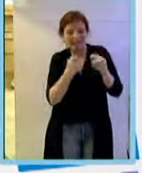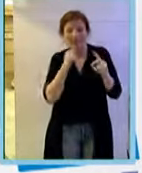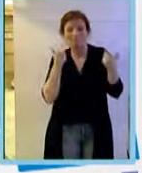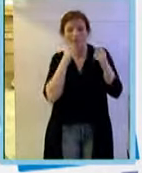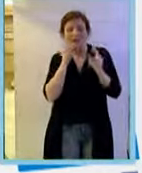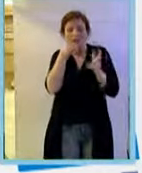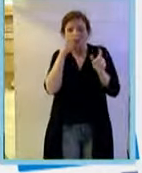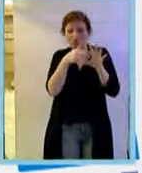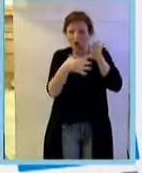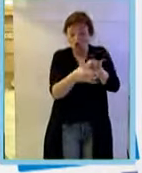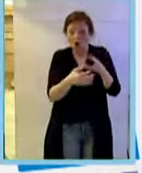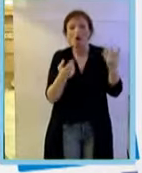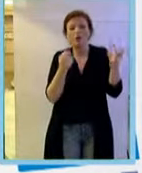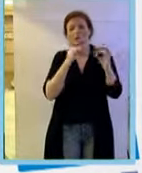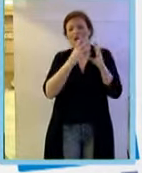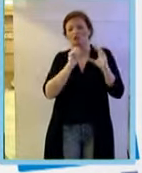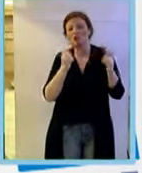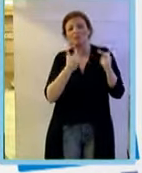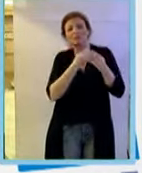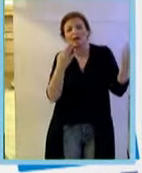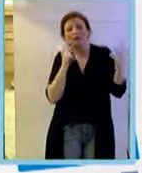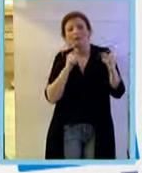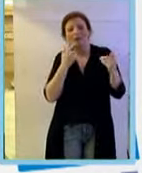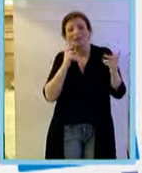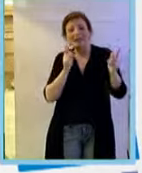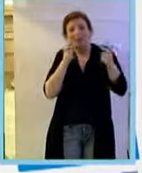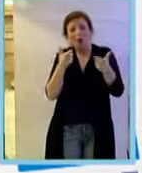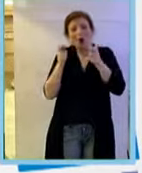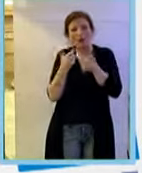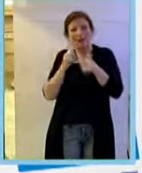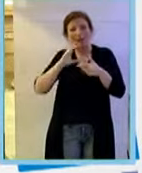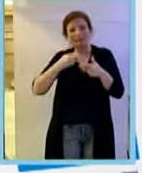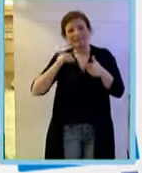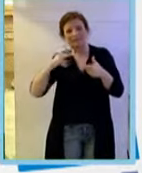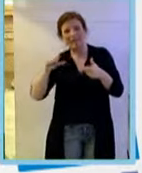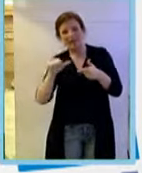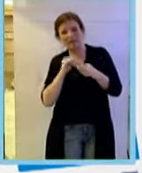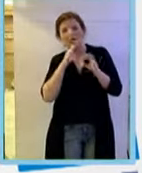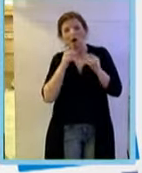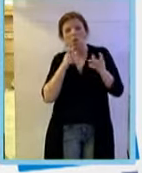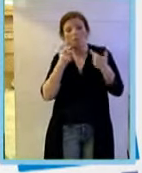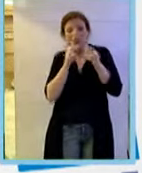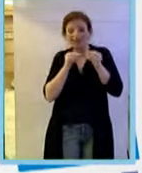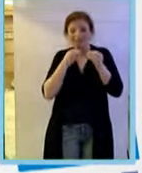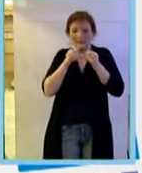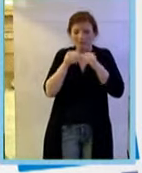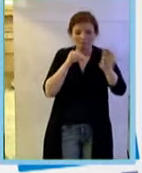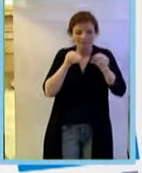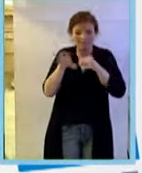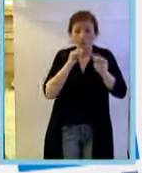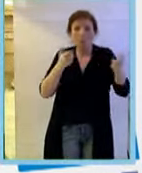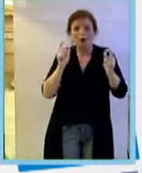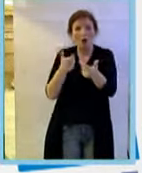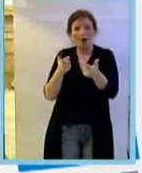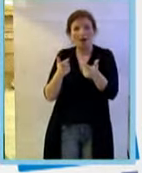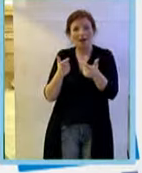ci sono tutta una serie di inibatori della kinasi che possono bloccare il signaling soprattutto dal recettore VGF